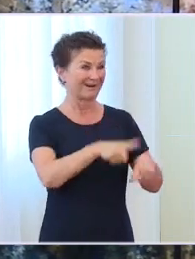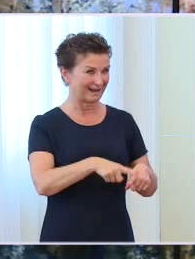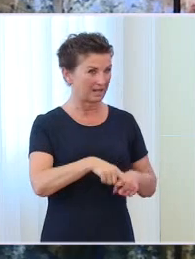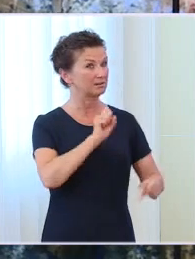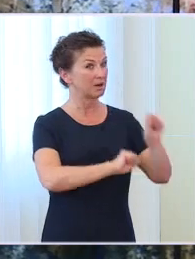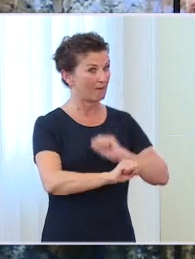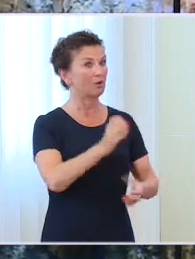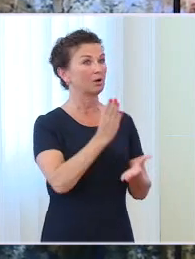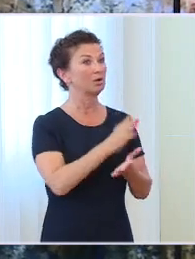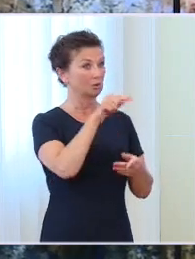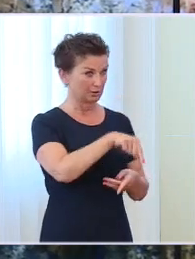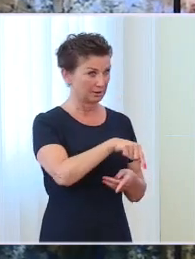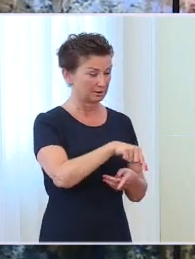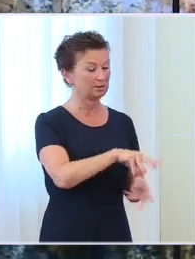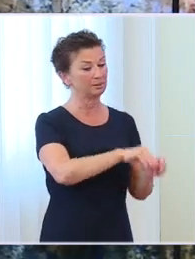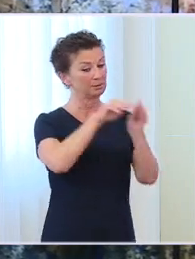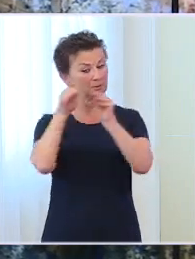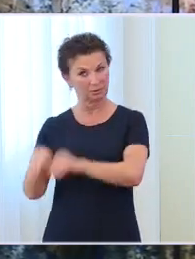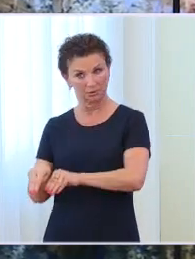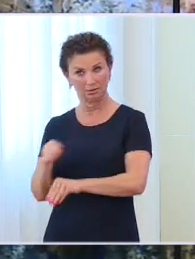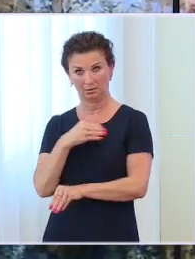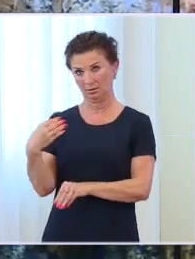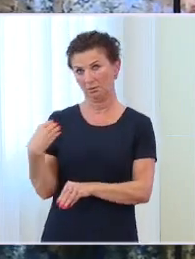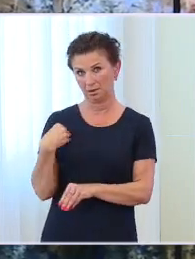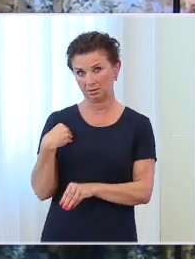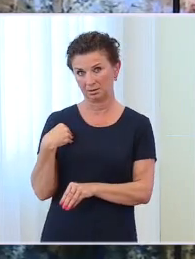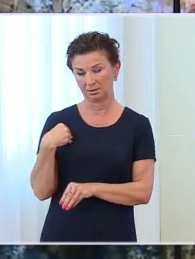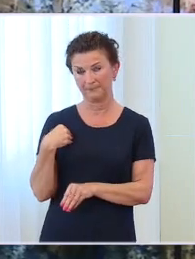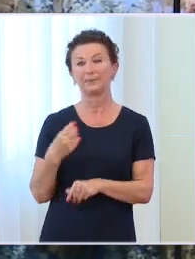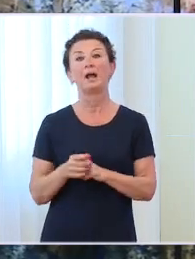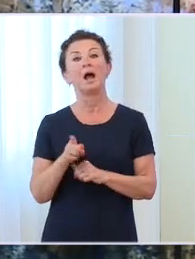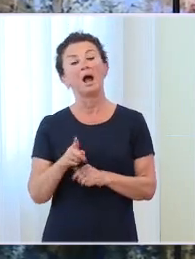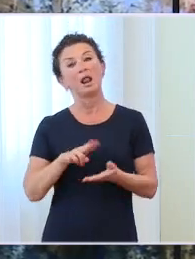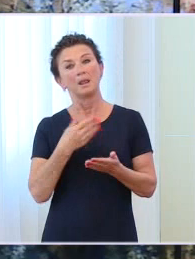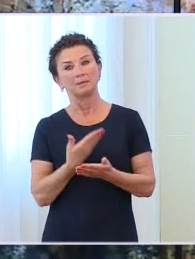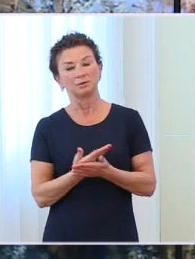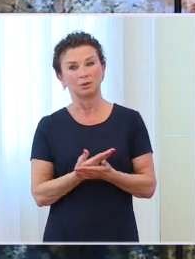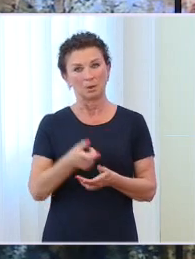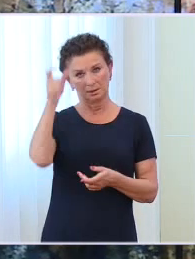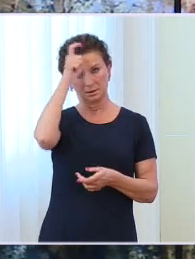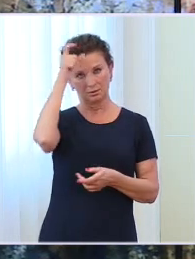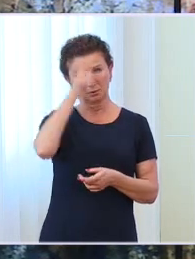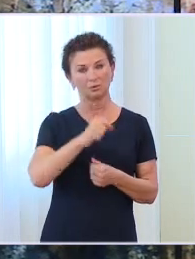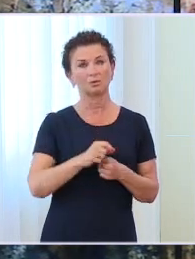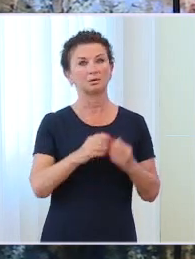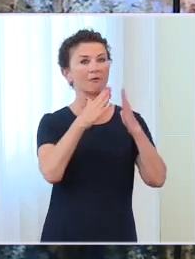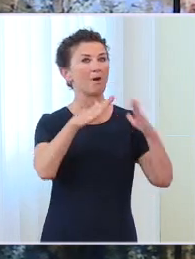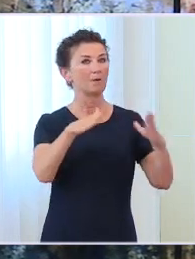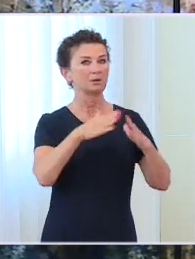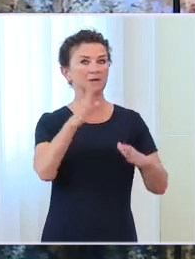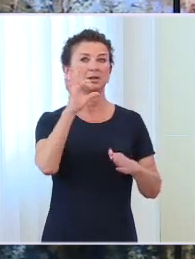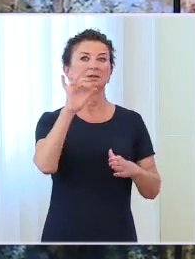z tych obozów np. w Turcji już w tej chwili Syryjczycy, którzy pozostają tam w obozach. Jeśli chodzi o warunki